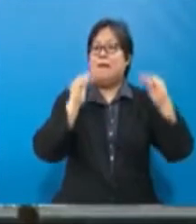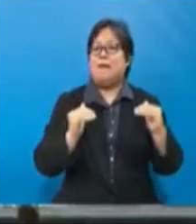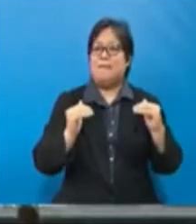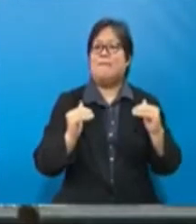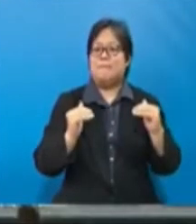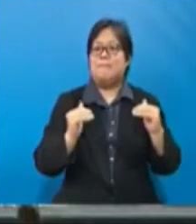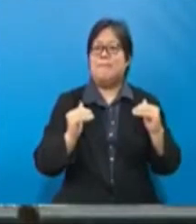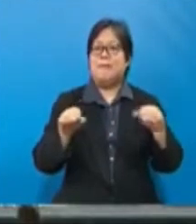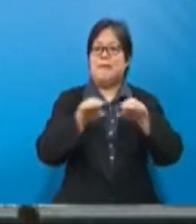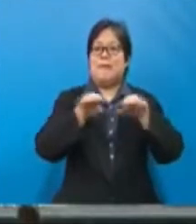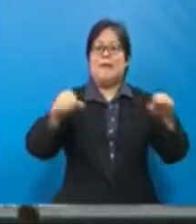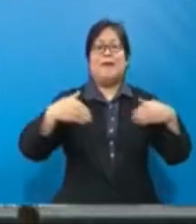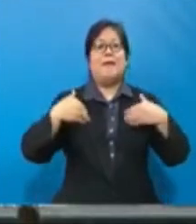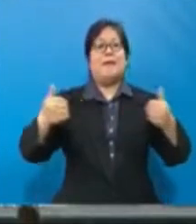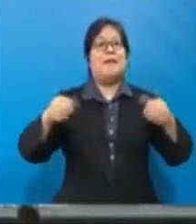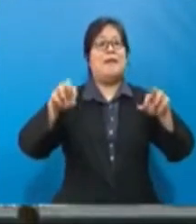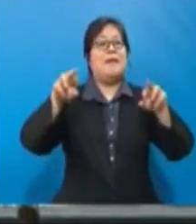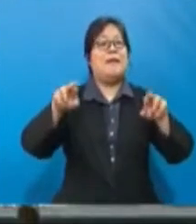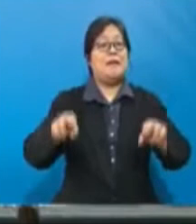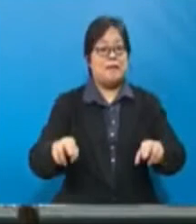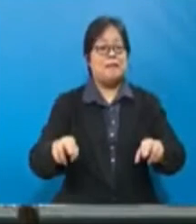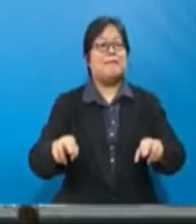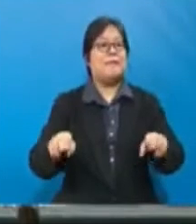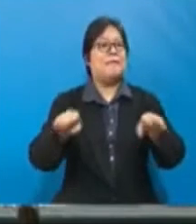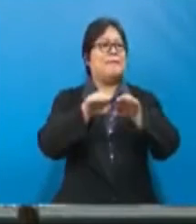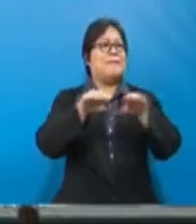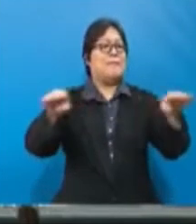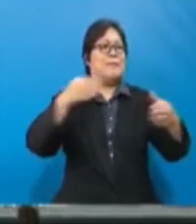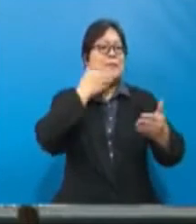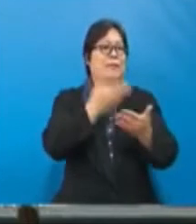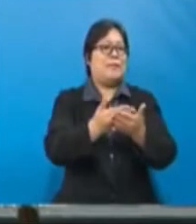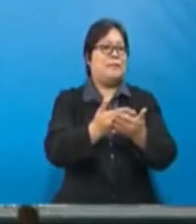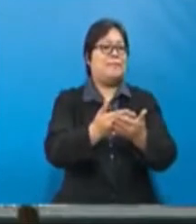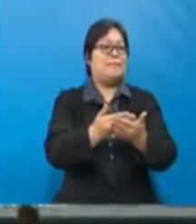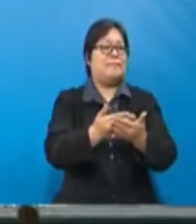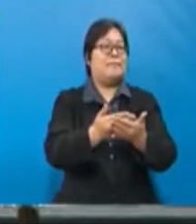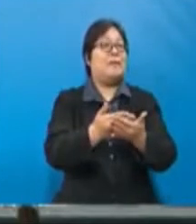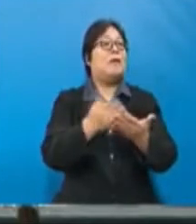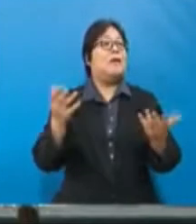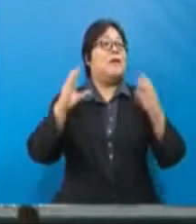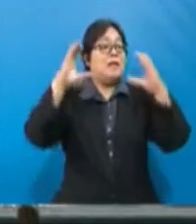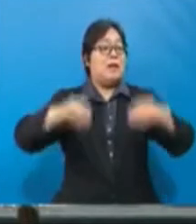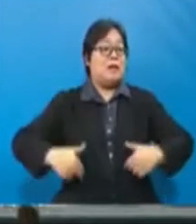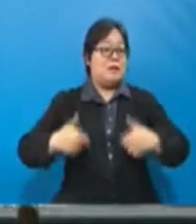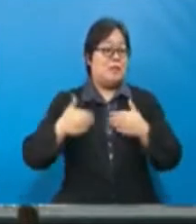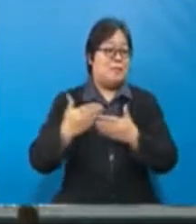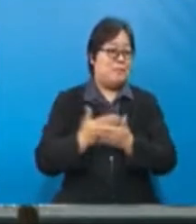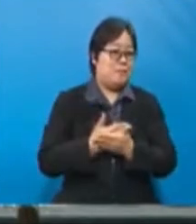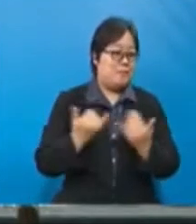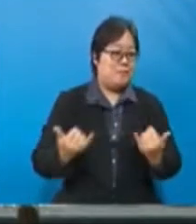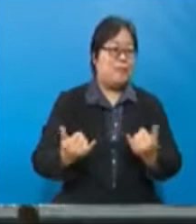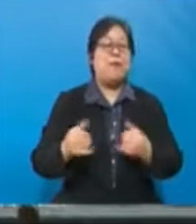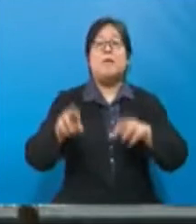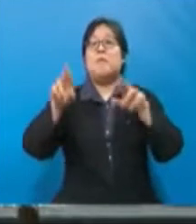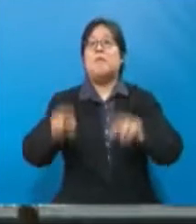mengharapkan agar tahap kesehatan rakyat berada pada tahap yang baik dalam norma kehidupan baru ini.